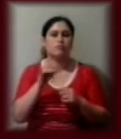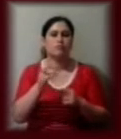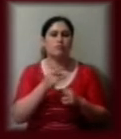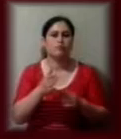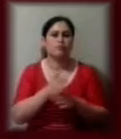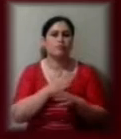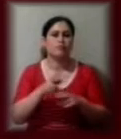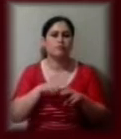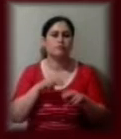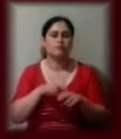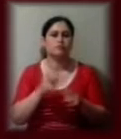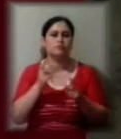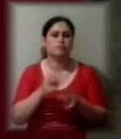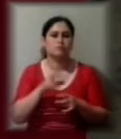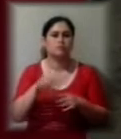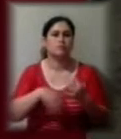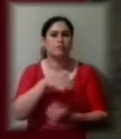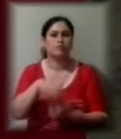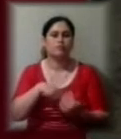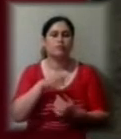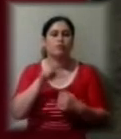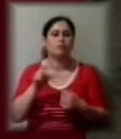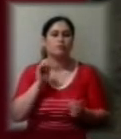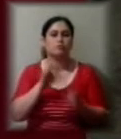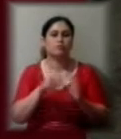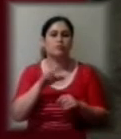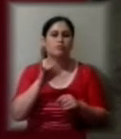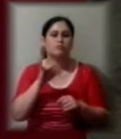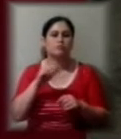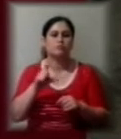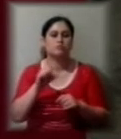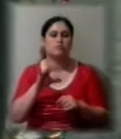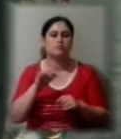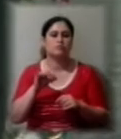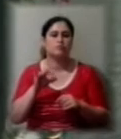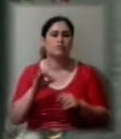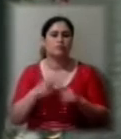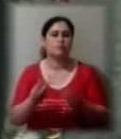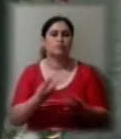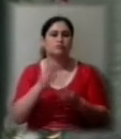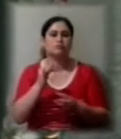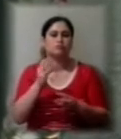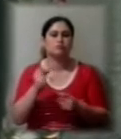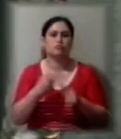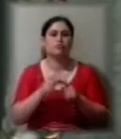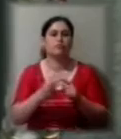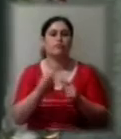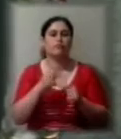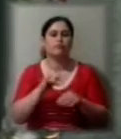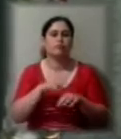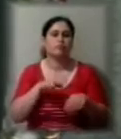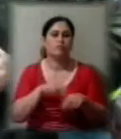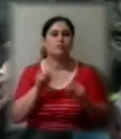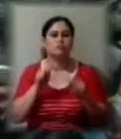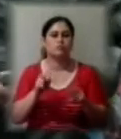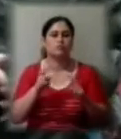сталися заворушення. Люди кидали піротехнічні засоби та палили шини, вимагаючи від поліції чесного розслідування